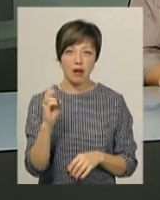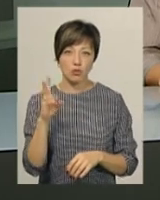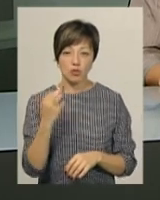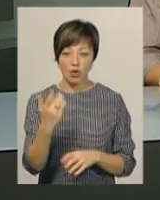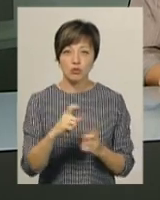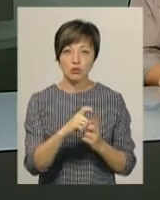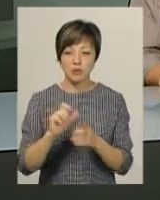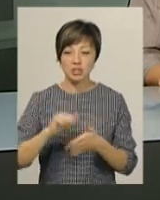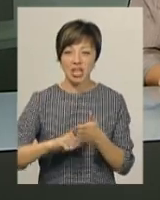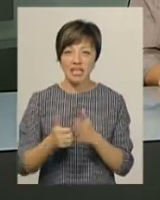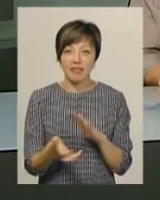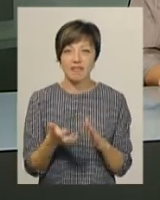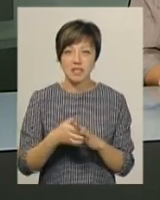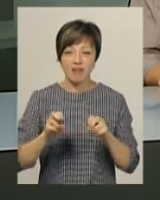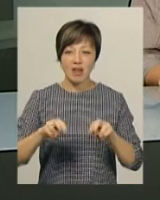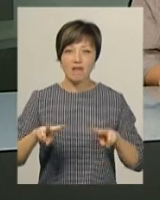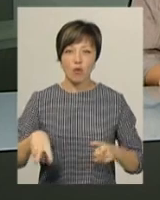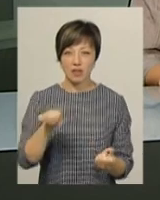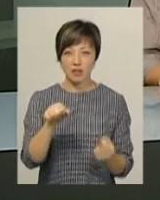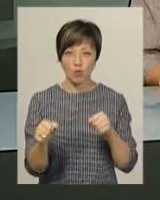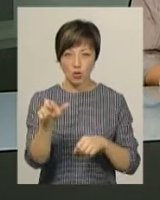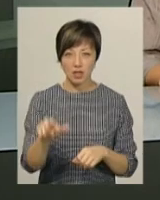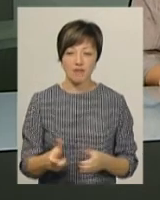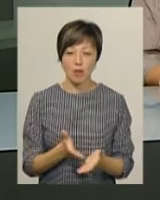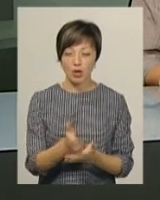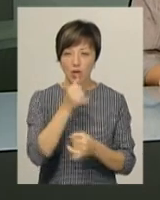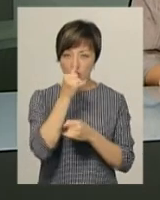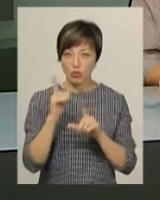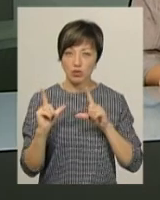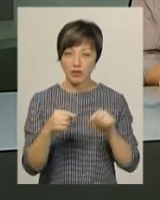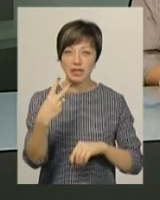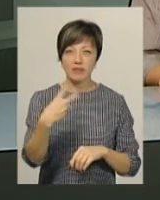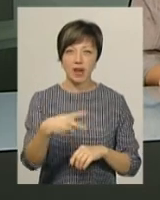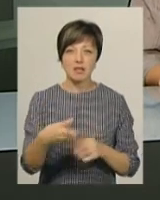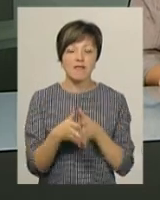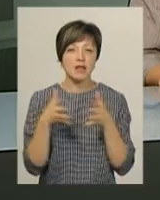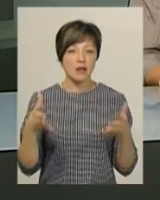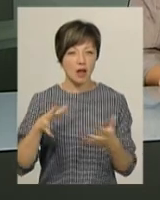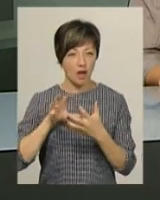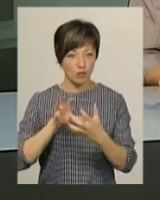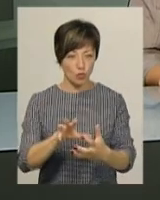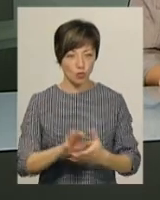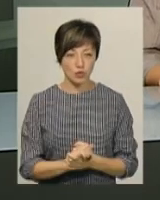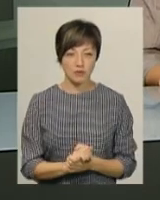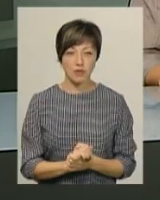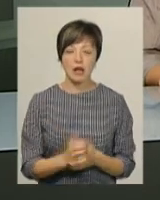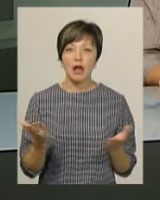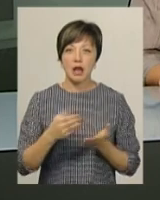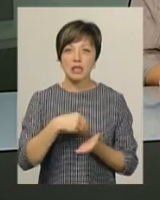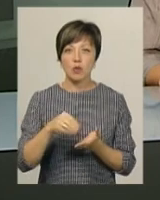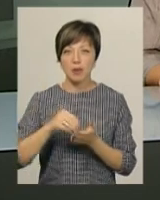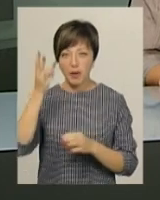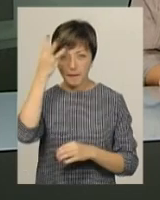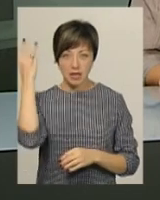словами, саме через дефіцит кваліфікованих кермувальників на маршрути не можуть виїхати 20 великогабаритних автобусів, які закупили